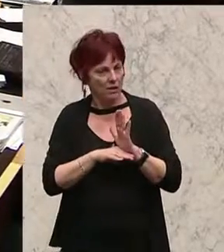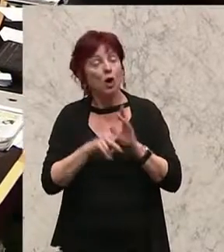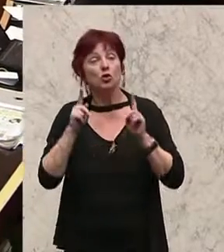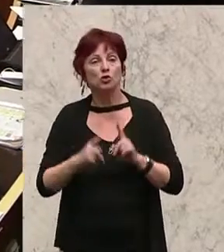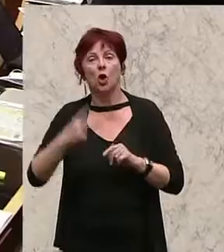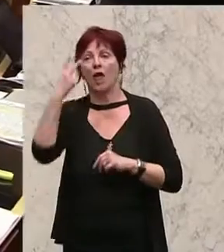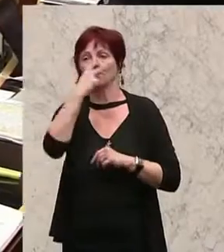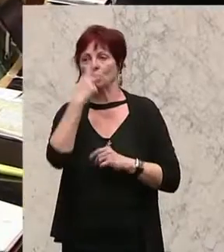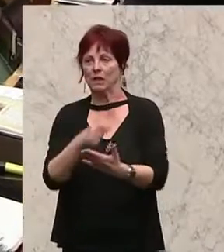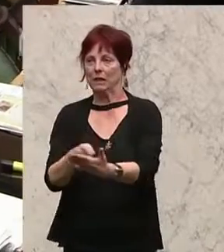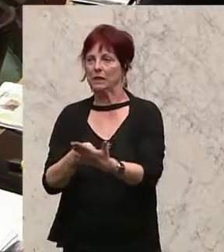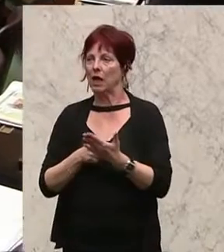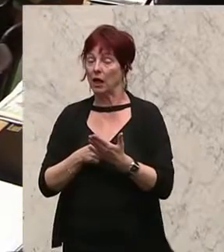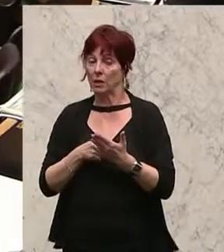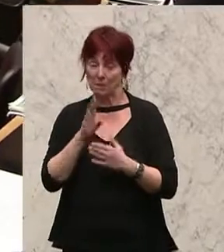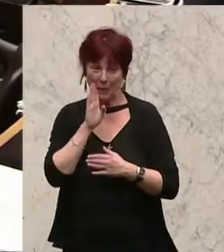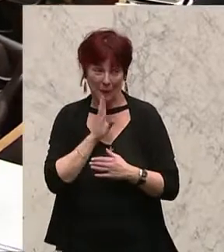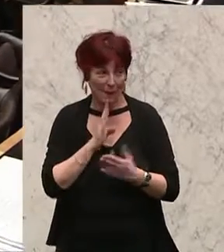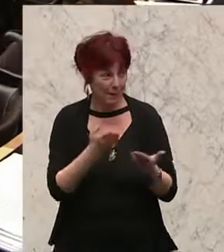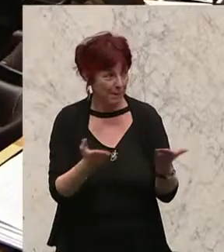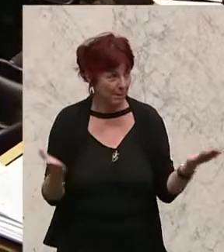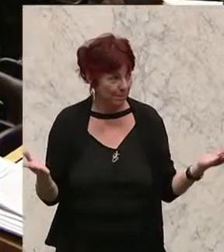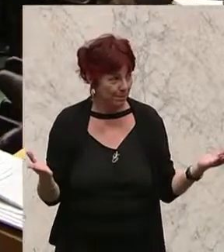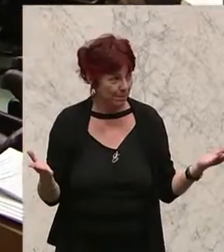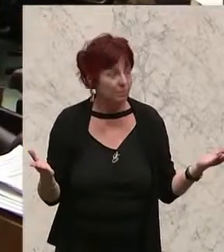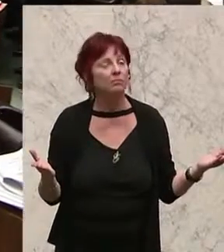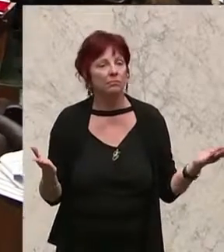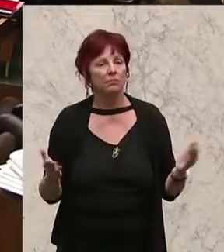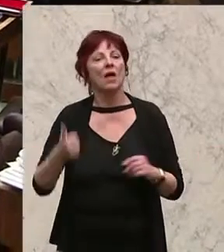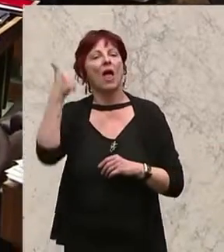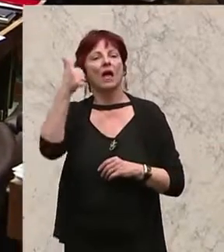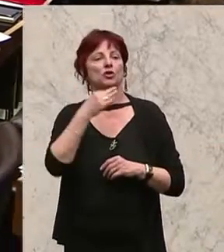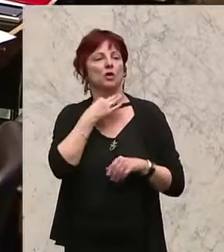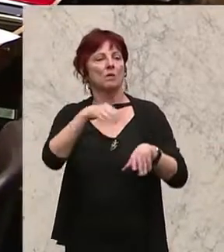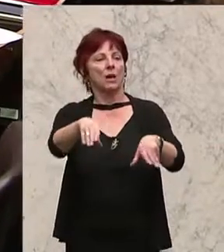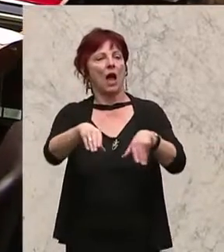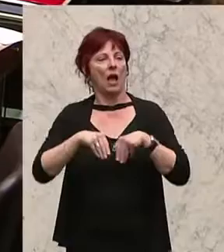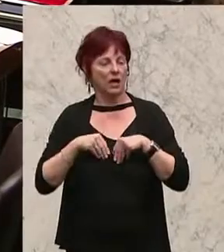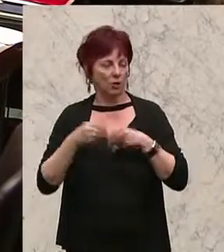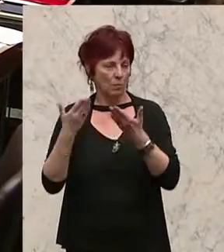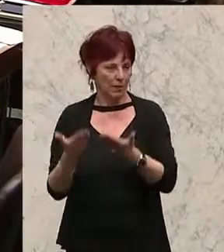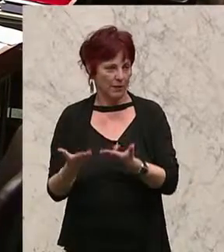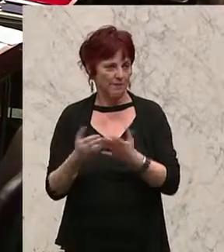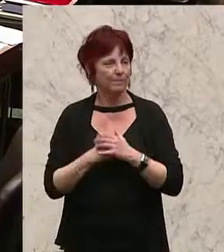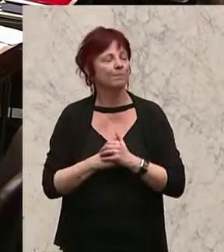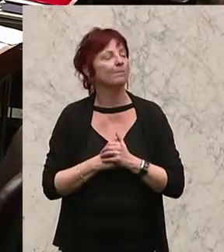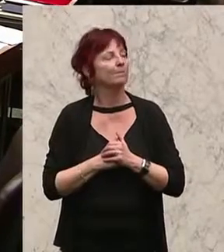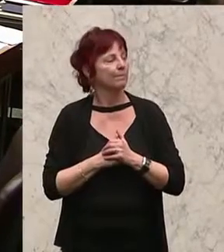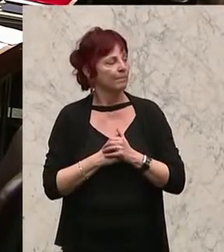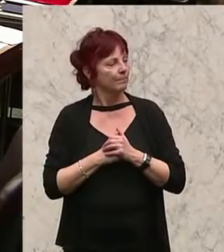hierfür ausspricht, bitte ich um ein Zeichen. Das ist einstimmig so angenommen.